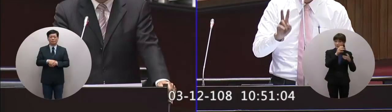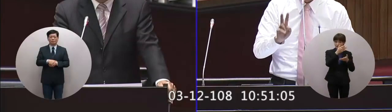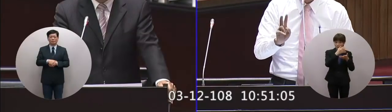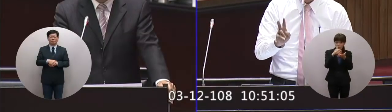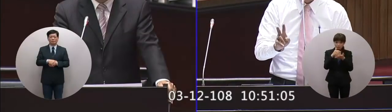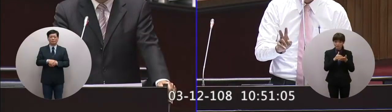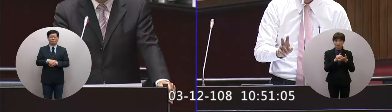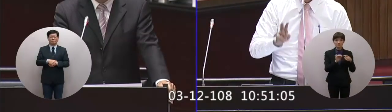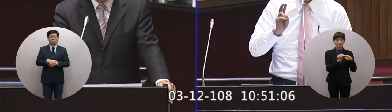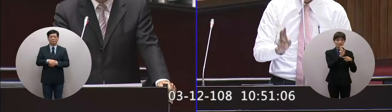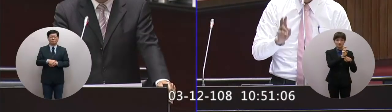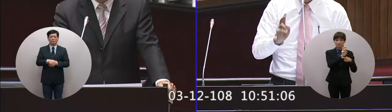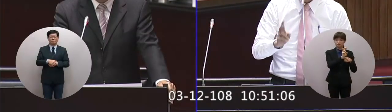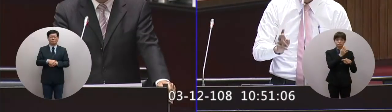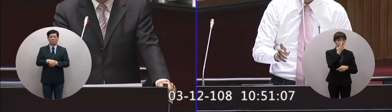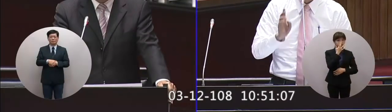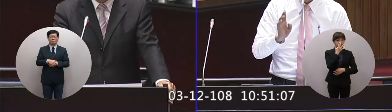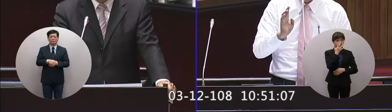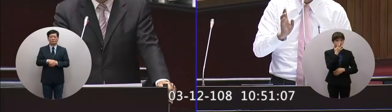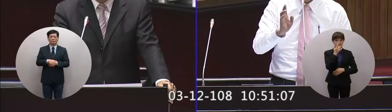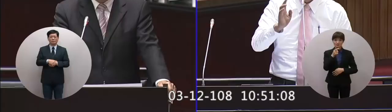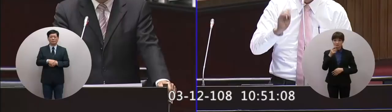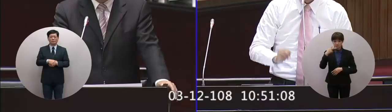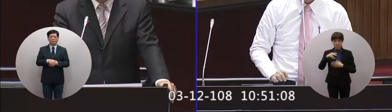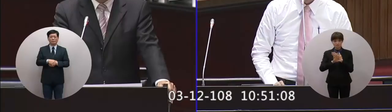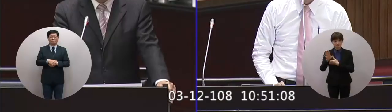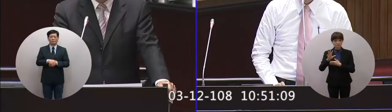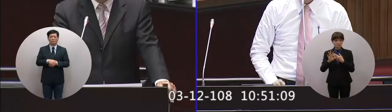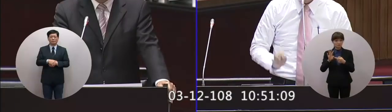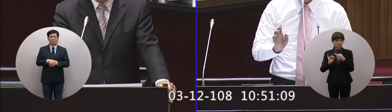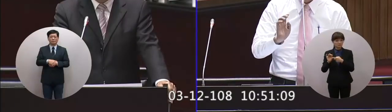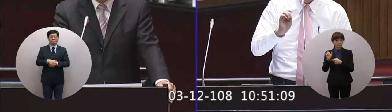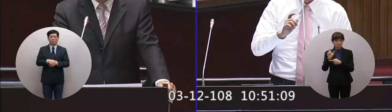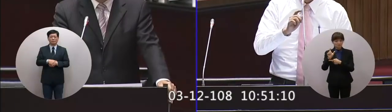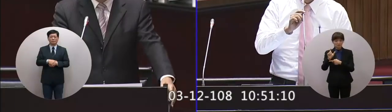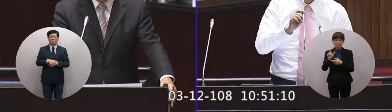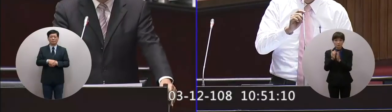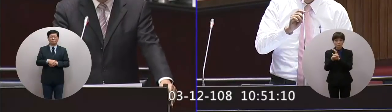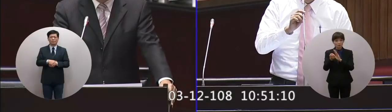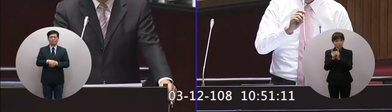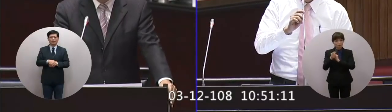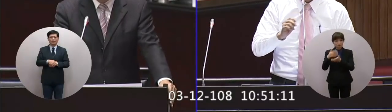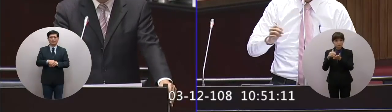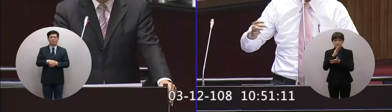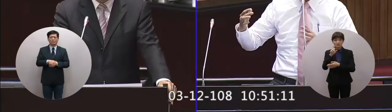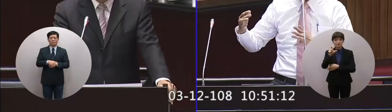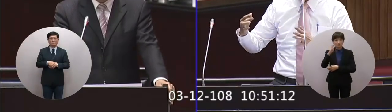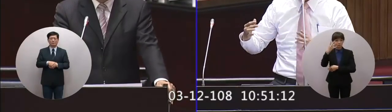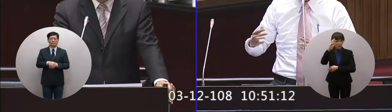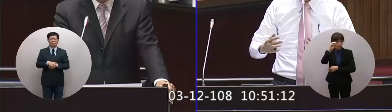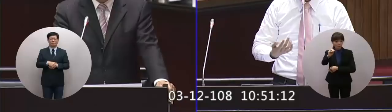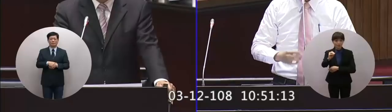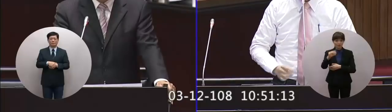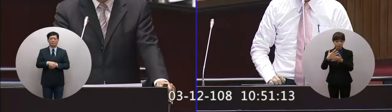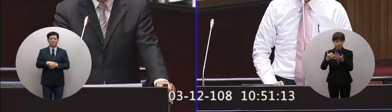了你就百分之二十的人不知道百分之二十六十四萬的學生六十四萬那我們要